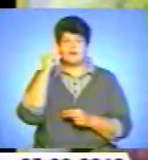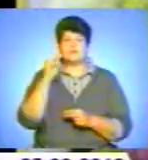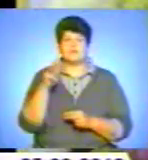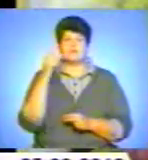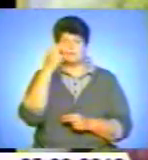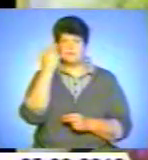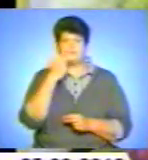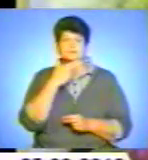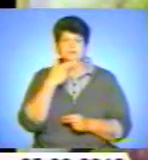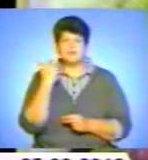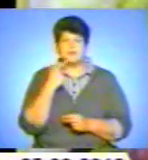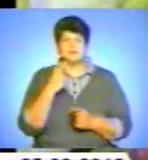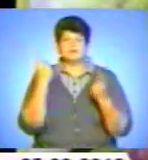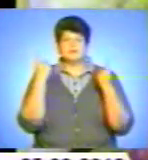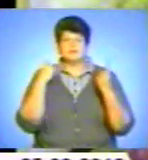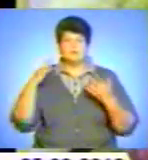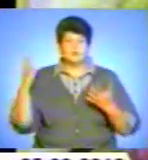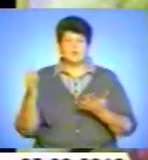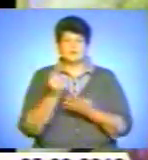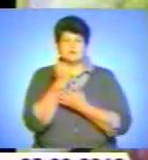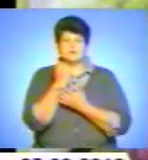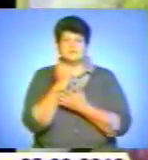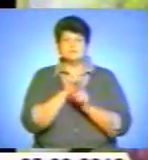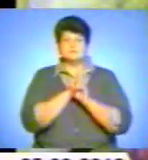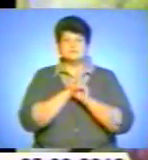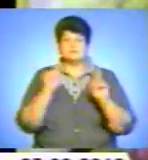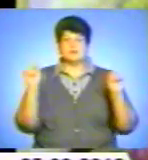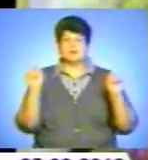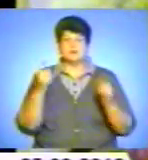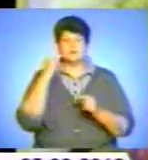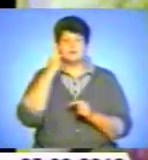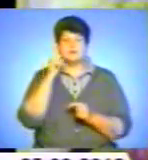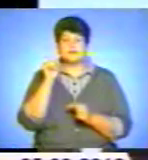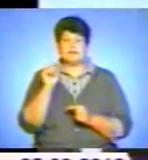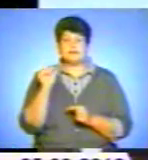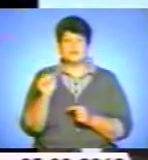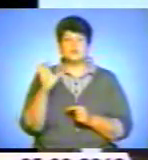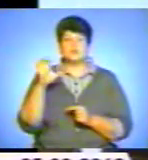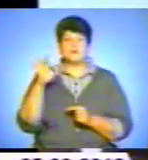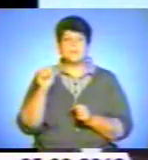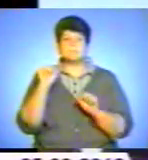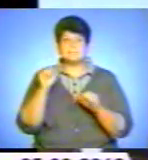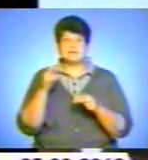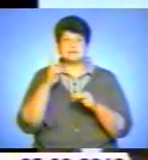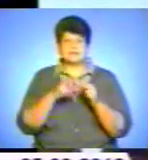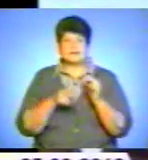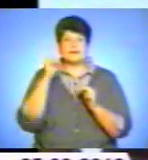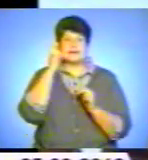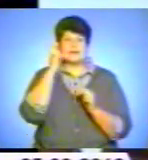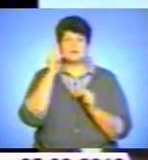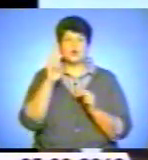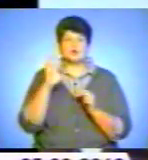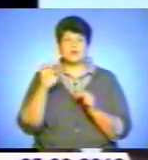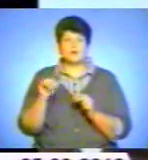«Ласкала» і стрімкий успіх. Феноменально, але, здається, тільки Анатолій Солов'яненко міг закінчити Київську консерваторію,